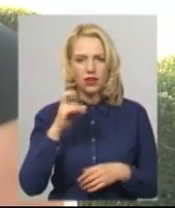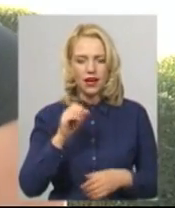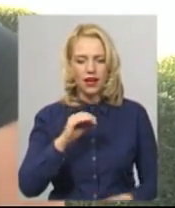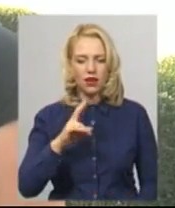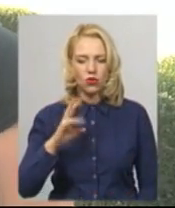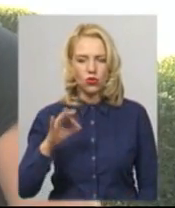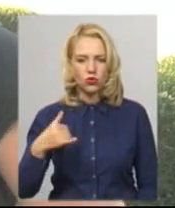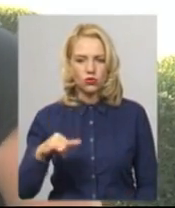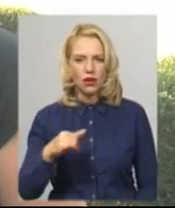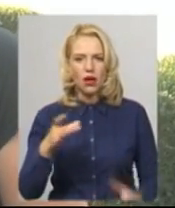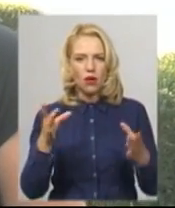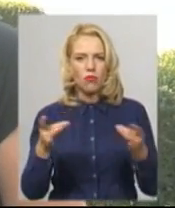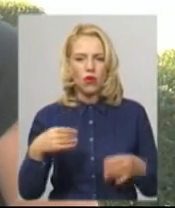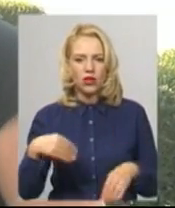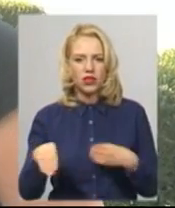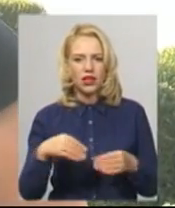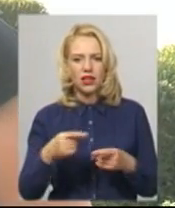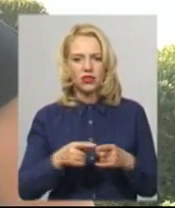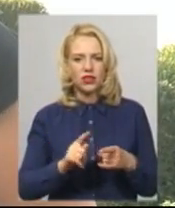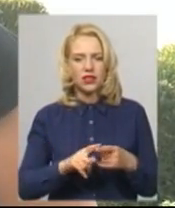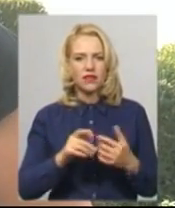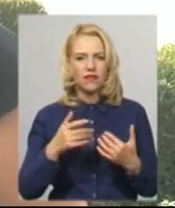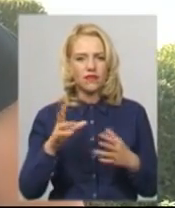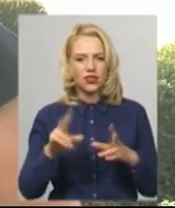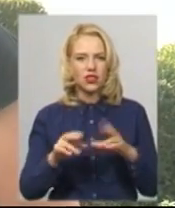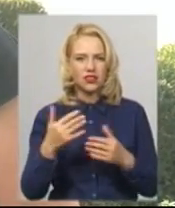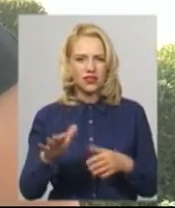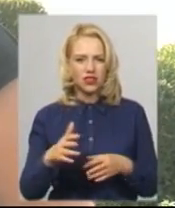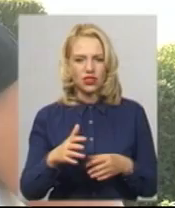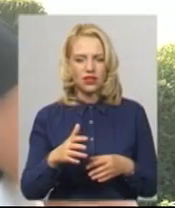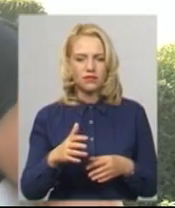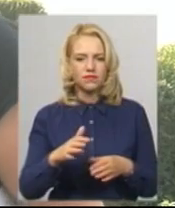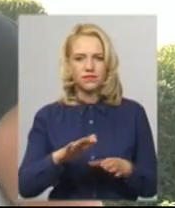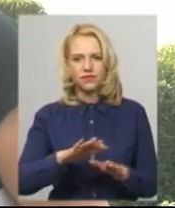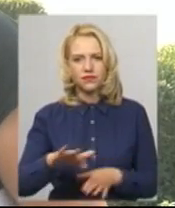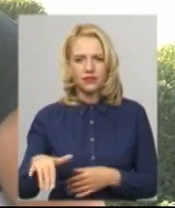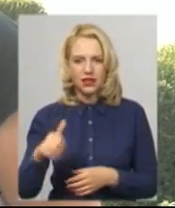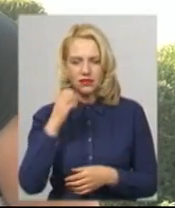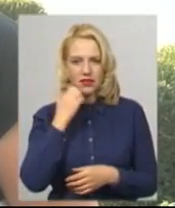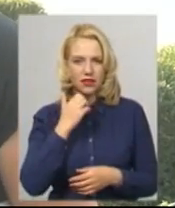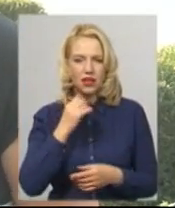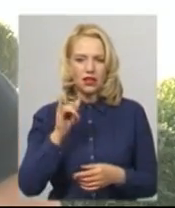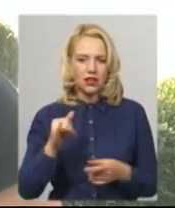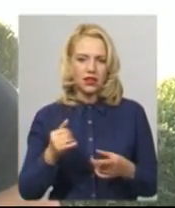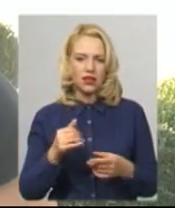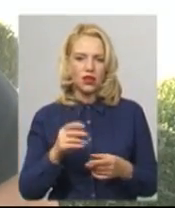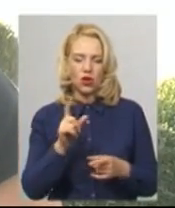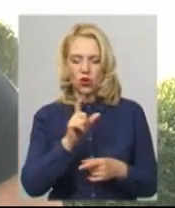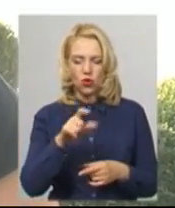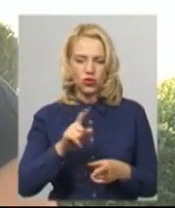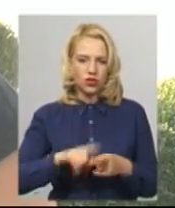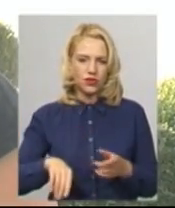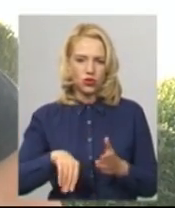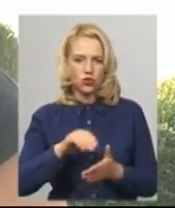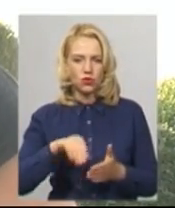поліетиленові кульки – не, ну, якийсь вже пережиток минулого, тому люди розкупили їх дуже швидко. Коли закінчився